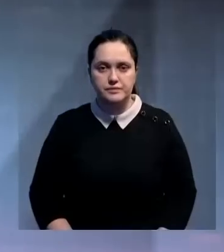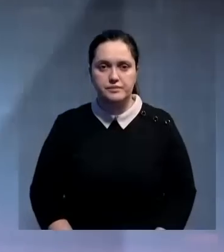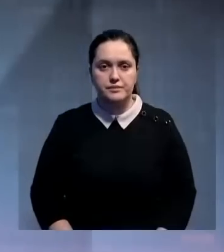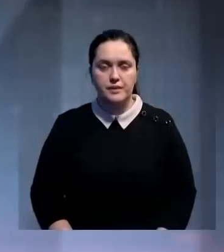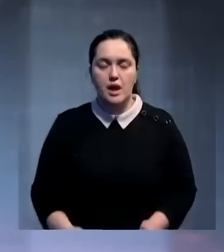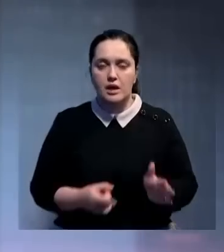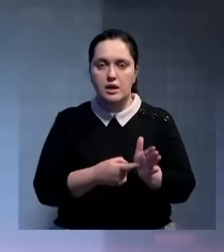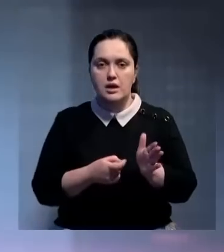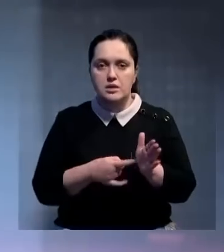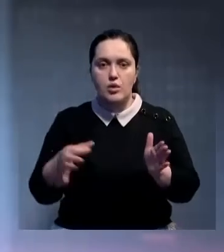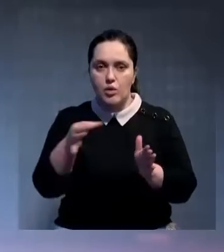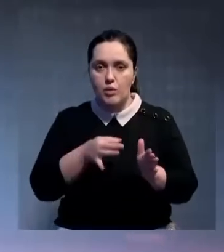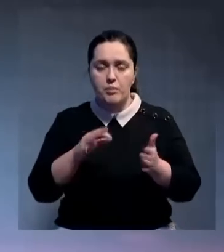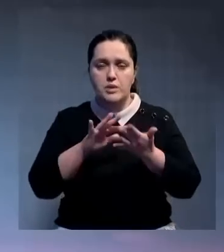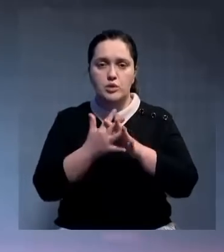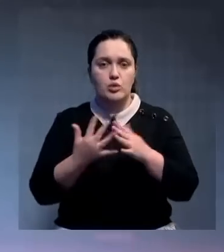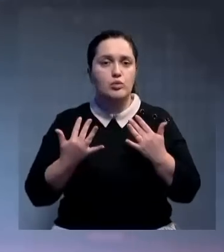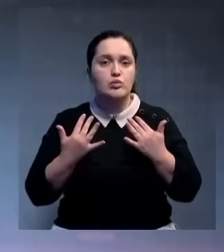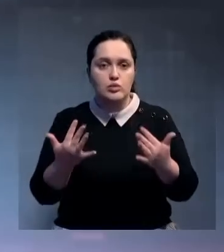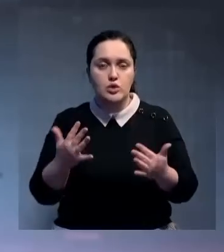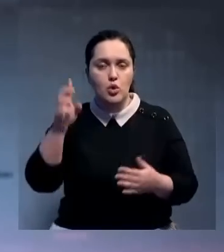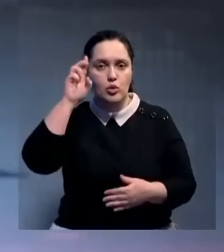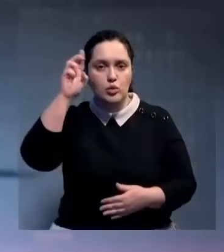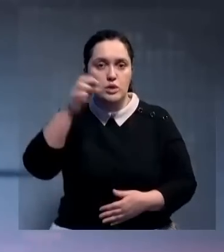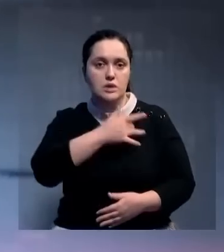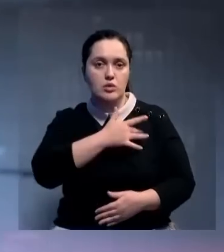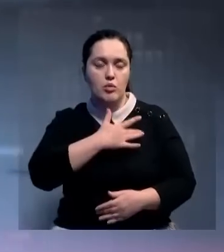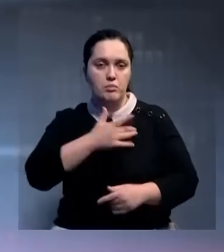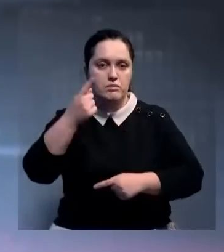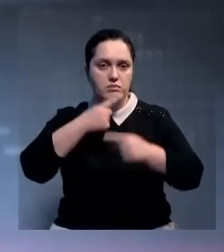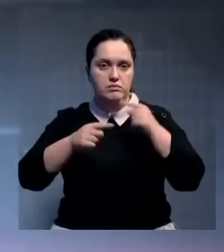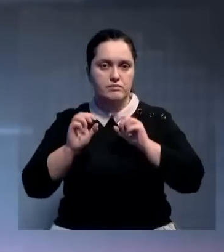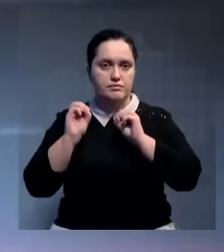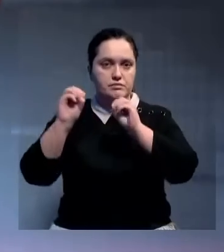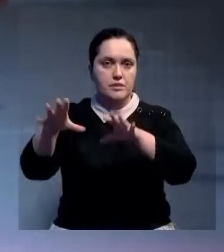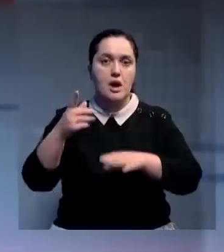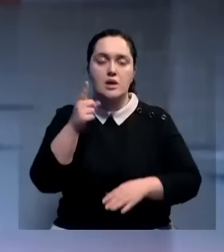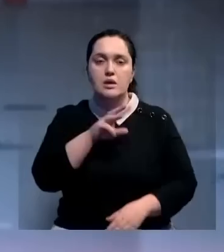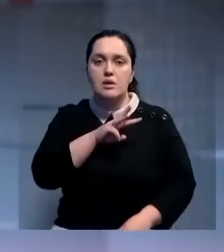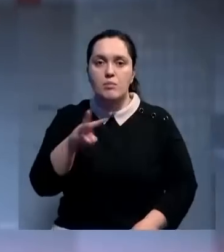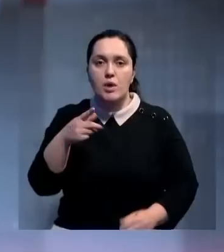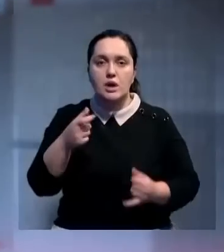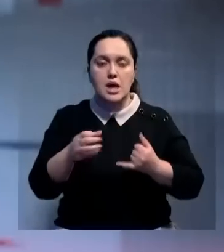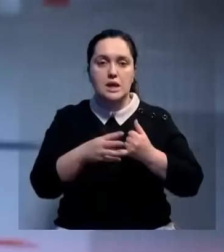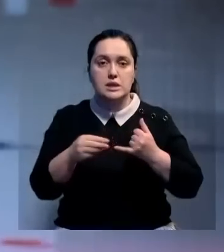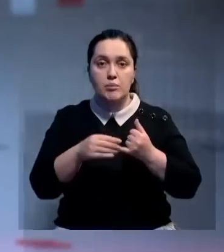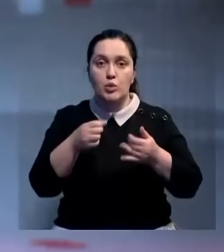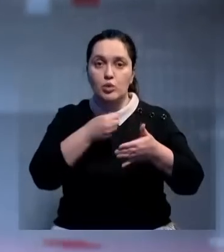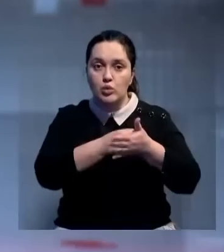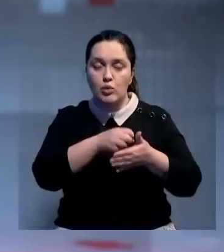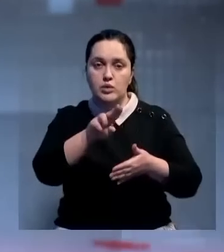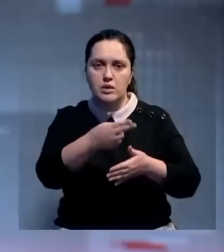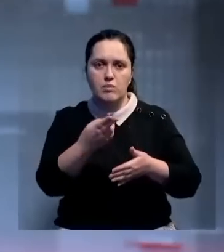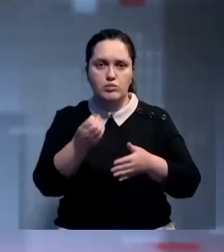В Карагандинской области для сельхознужд в госсобственность вернули больше миллиона гектаров земель. До конца года планируют